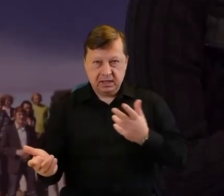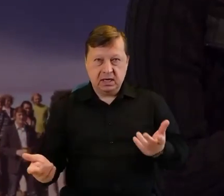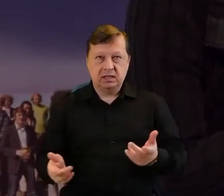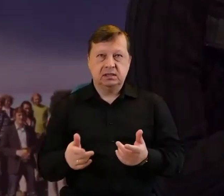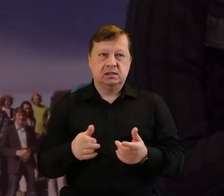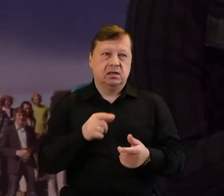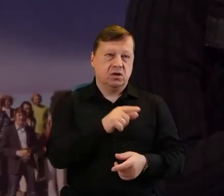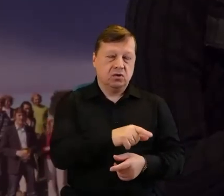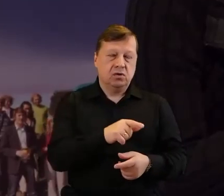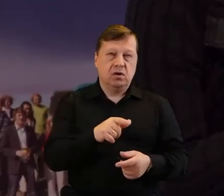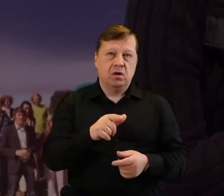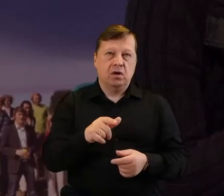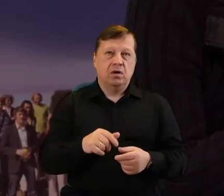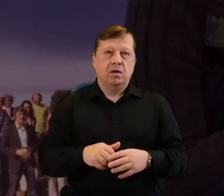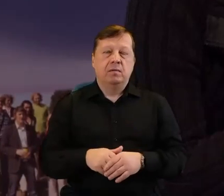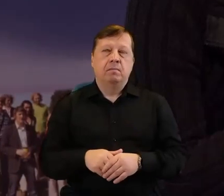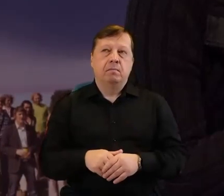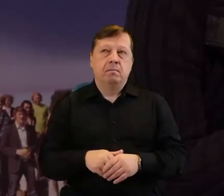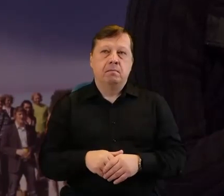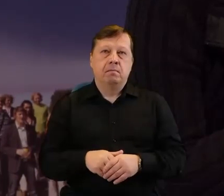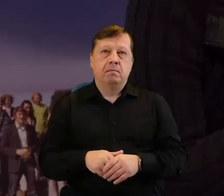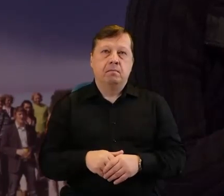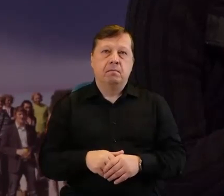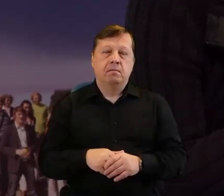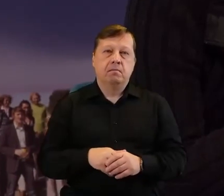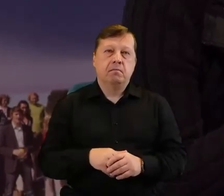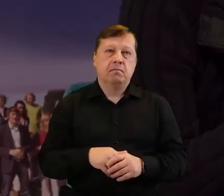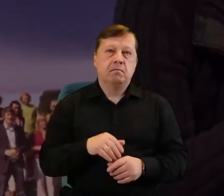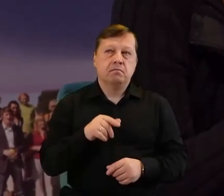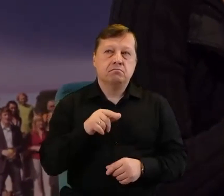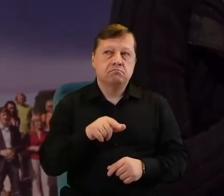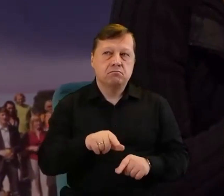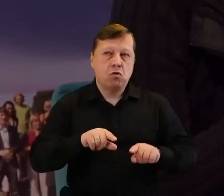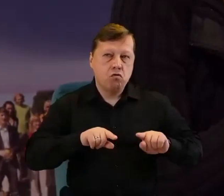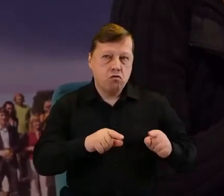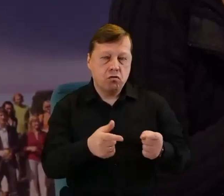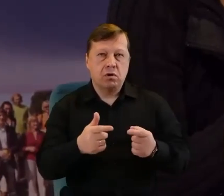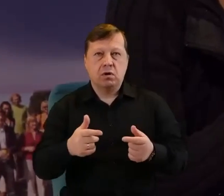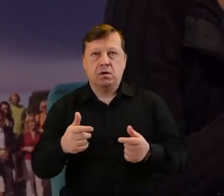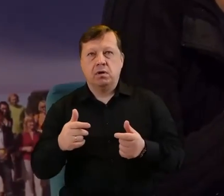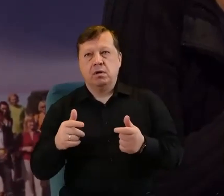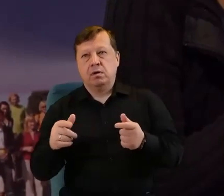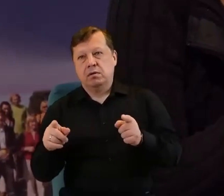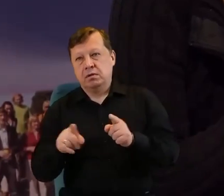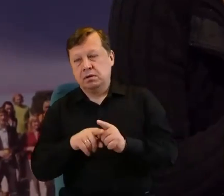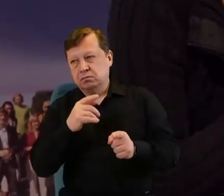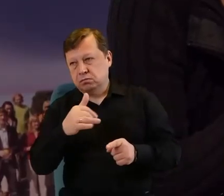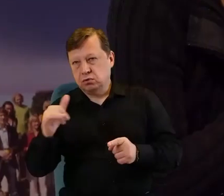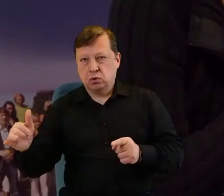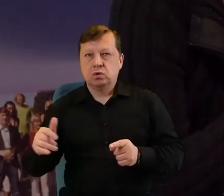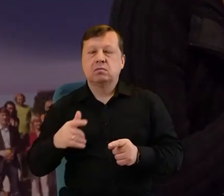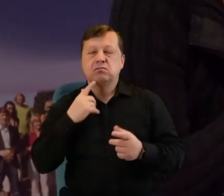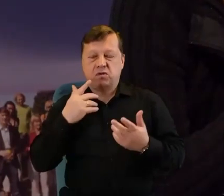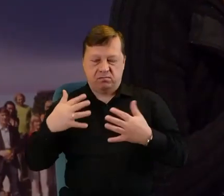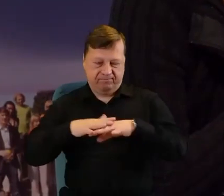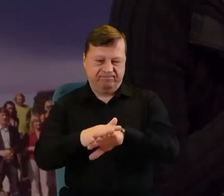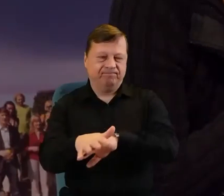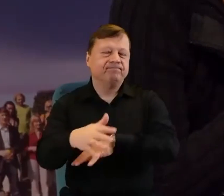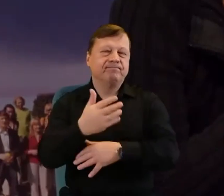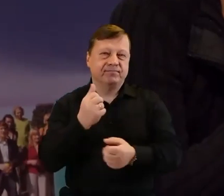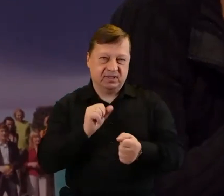zacierają, jeżeli chodzi, popatrzymy na formę prawną, no i akurat według mnie sama forma prawna, to z tym się zgadzam obecnie,